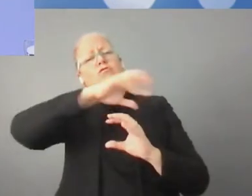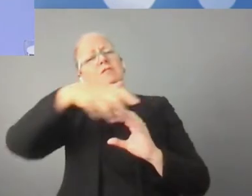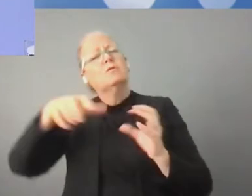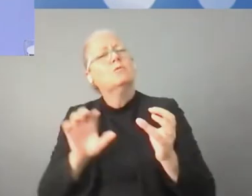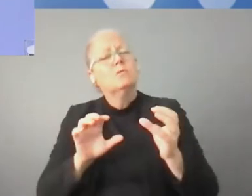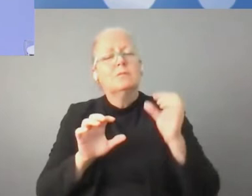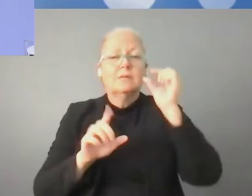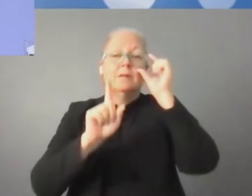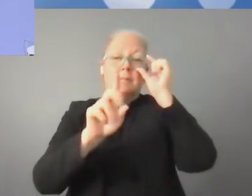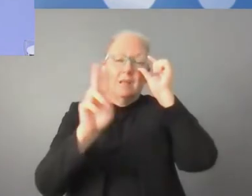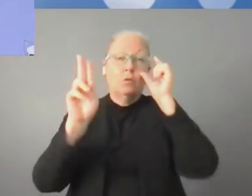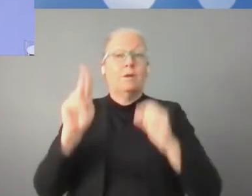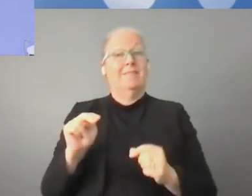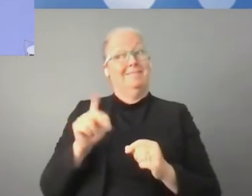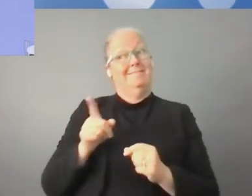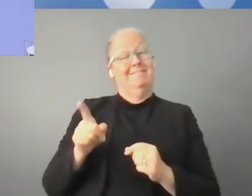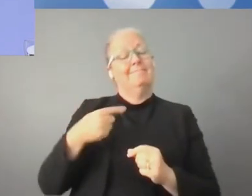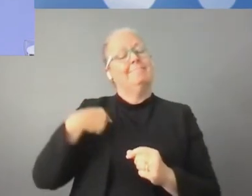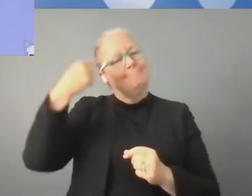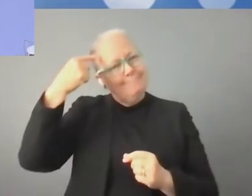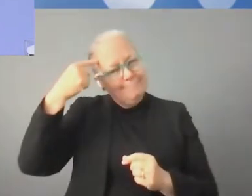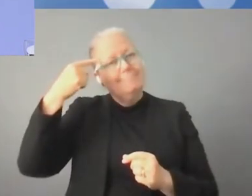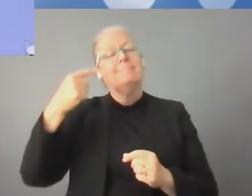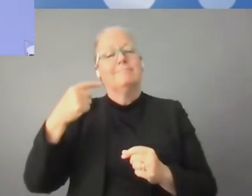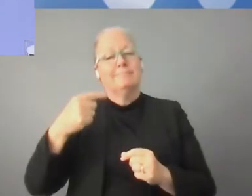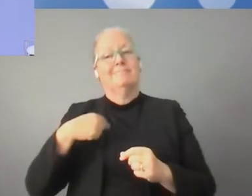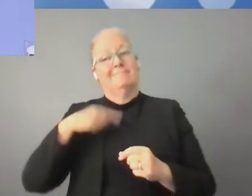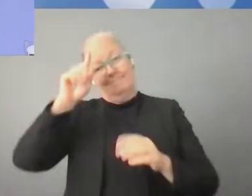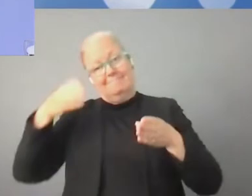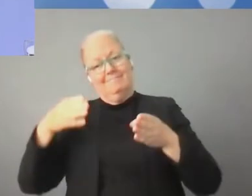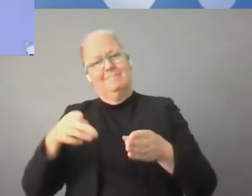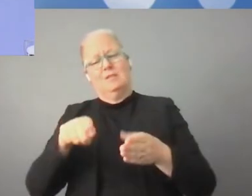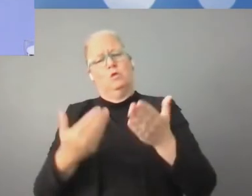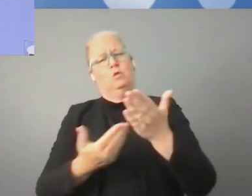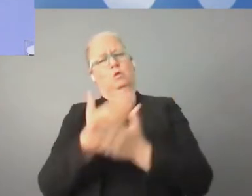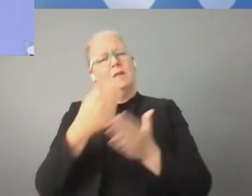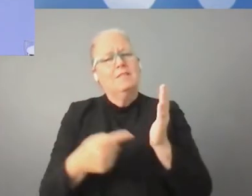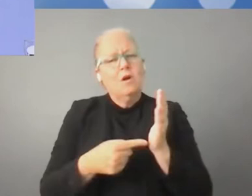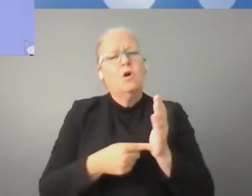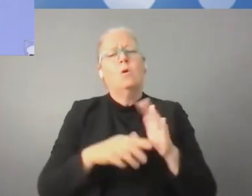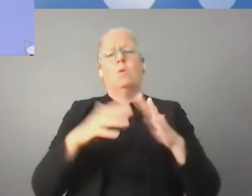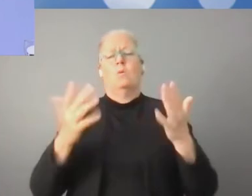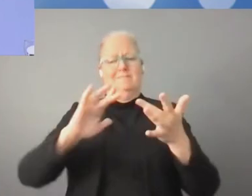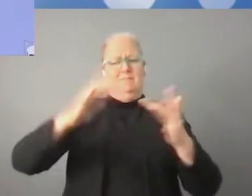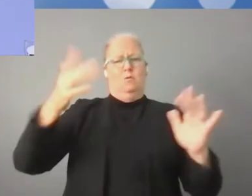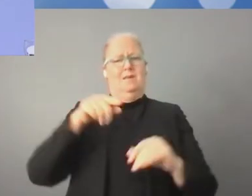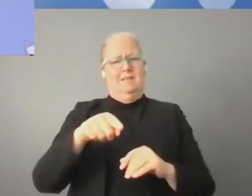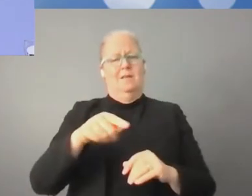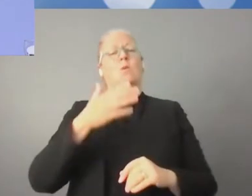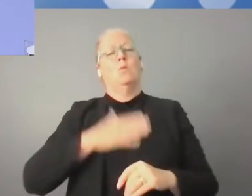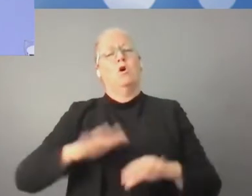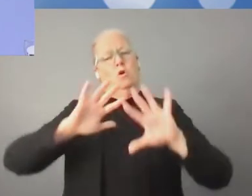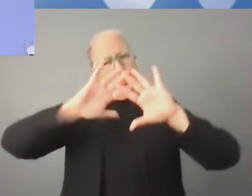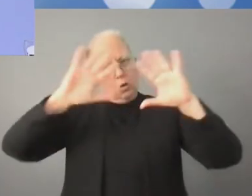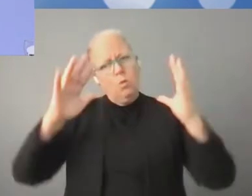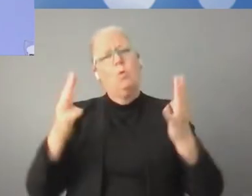Natomiast w ramach Organizacji Narodów Zjednoczonych my uważamy, że nowe technologie czy internet to taka